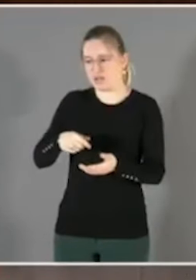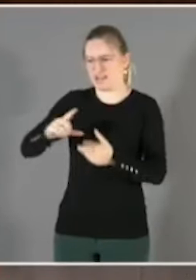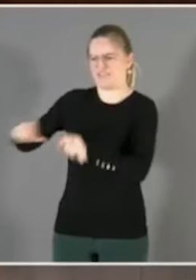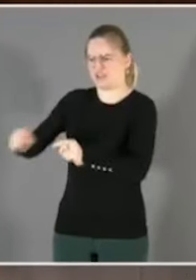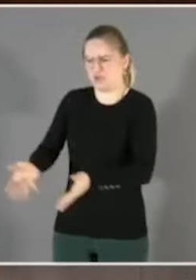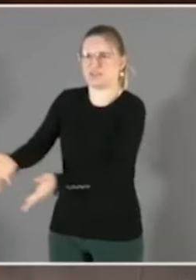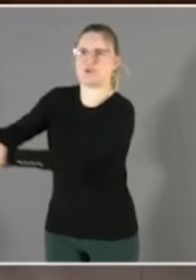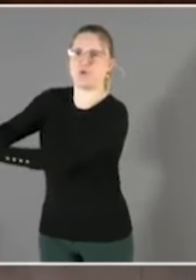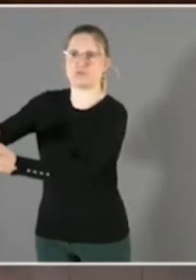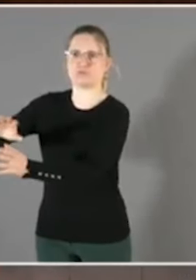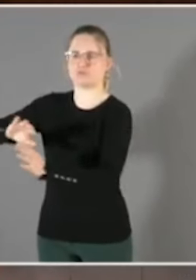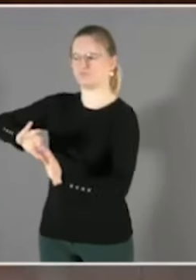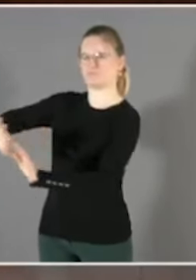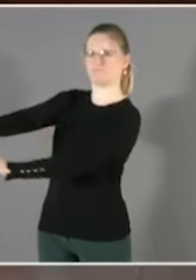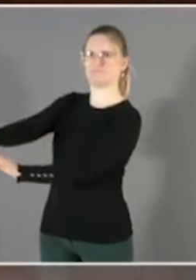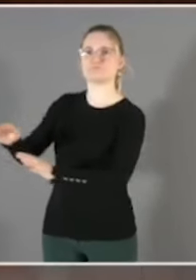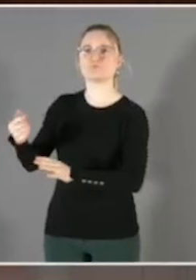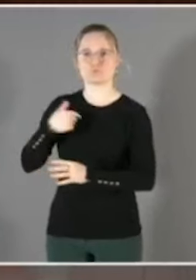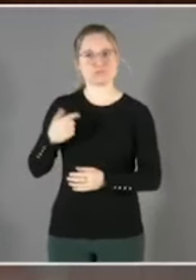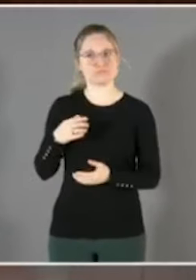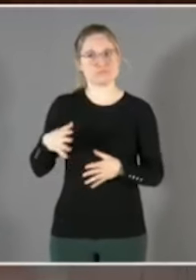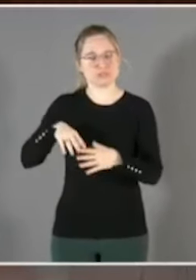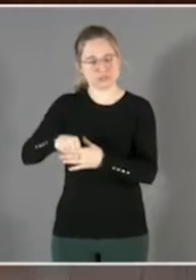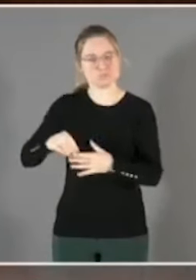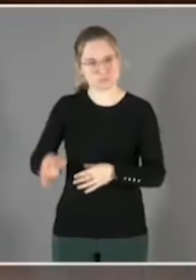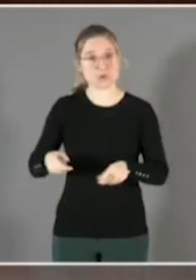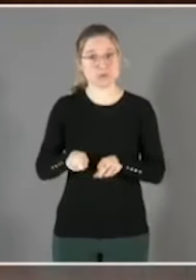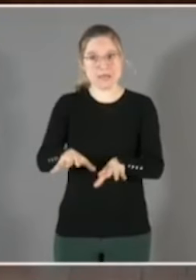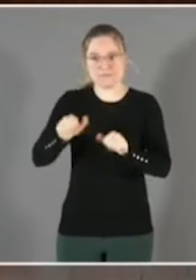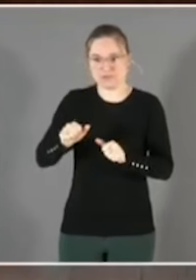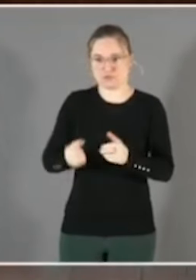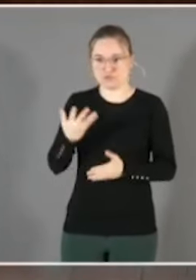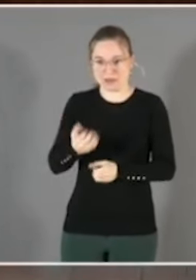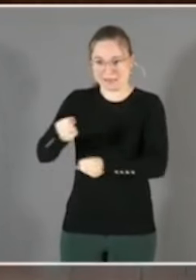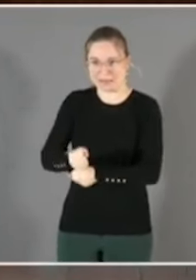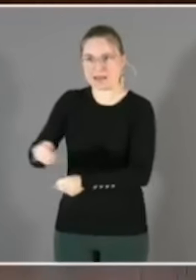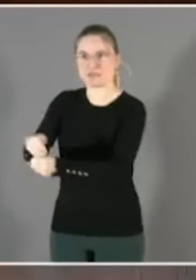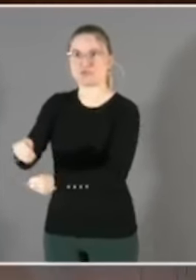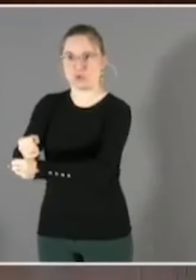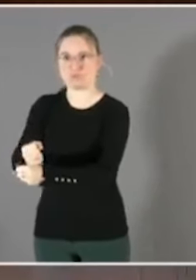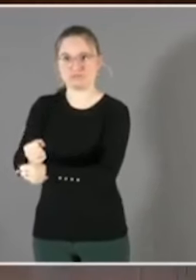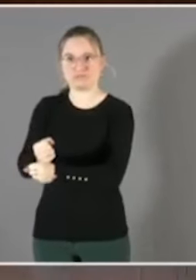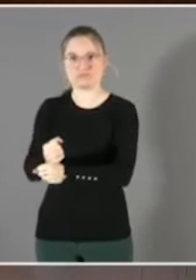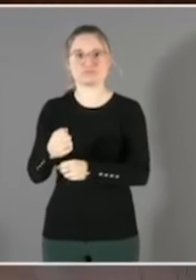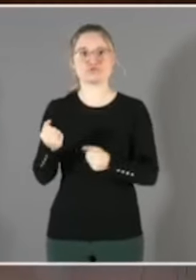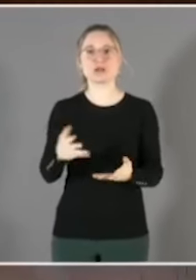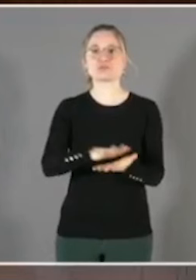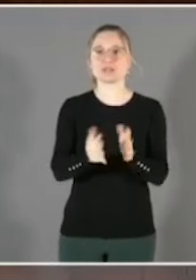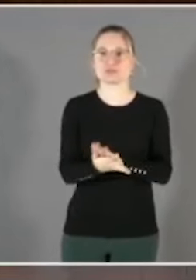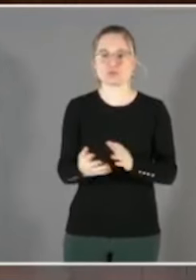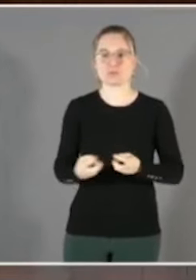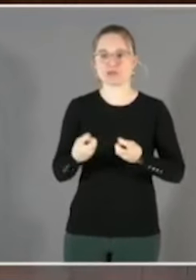'éviter de nouvelles installations. Au point que... Au point que les associations qui m'avaient alerté se sont vues